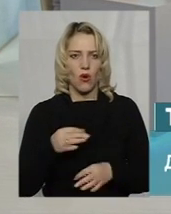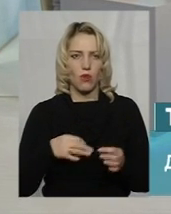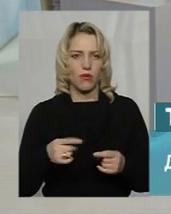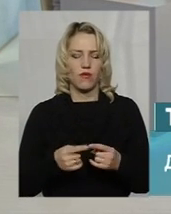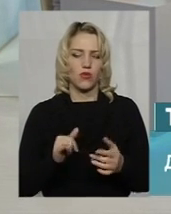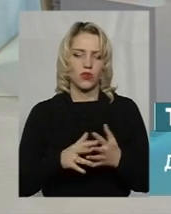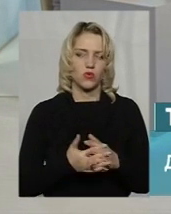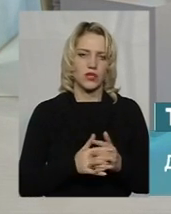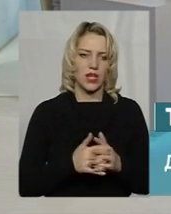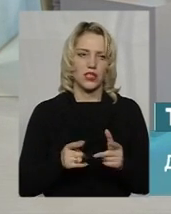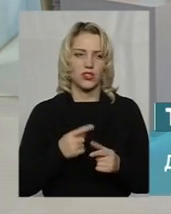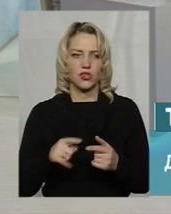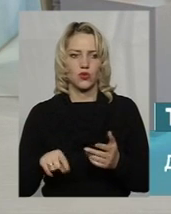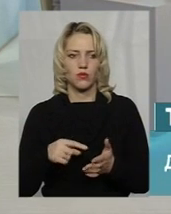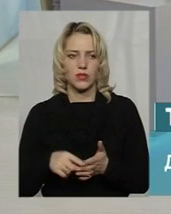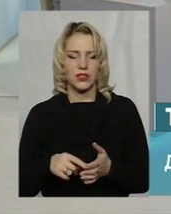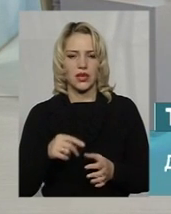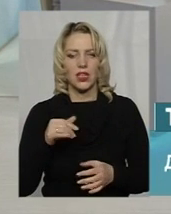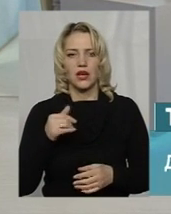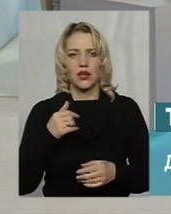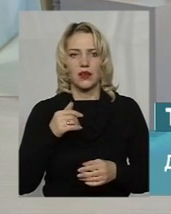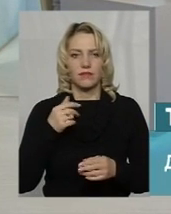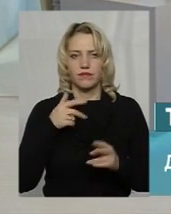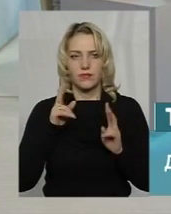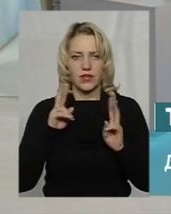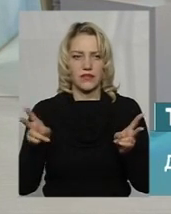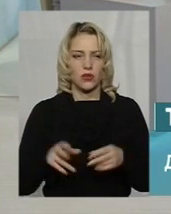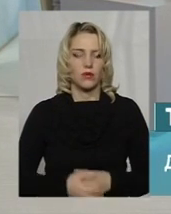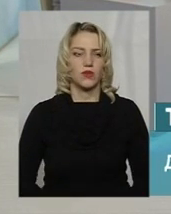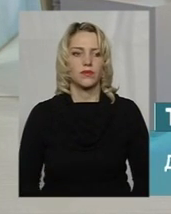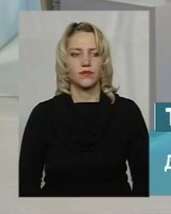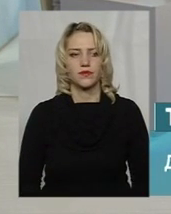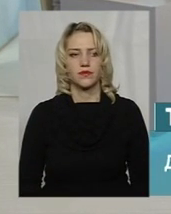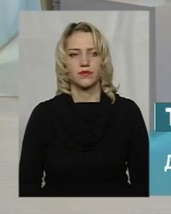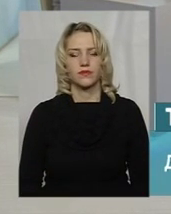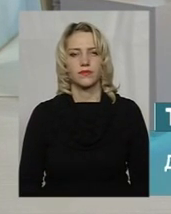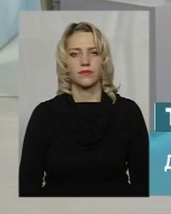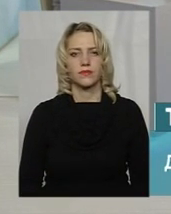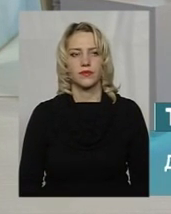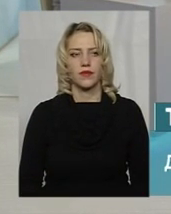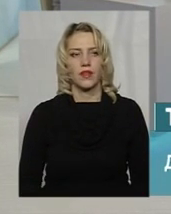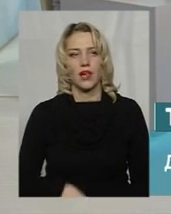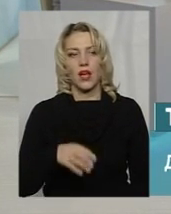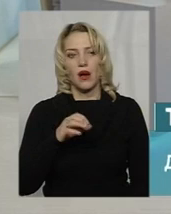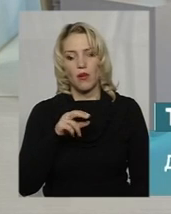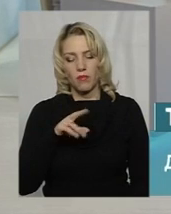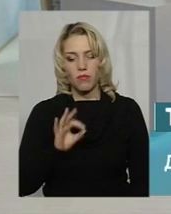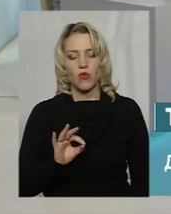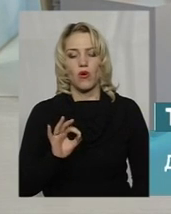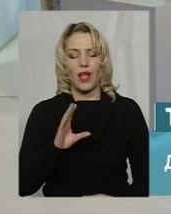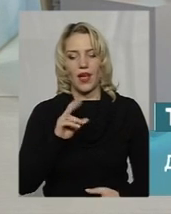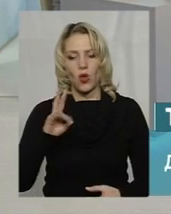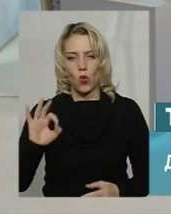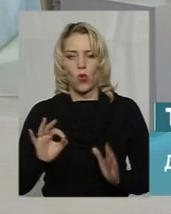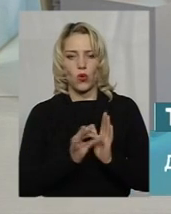селищах чи в місті Супутнику, мені про це невідомо, можливо, пані Наталія краще знає відповідно на це питання. Але по екологічної оцінці, такі